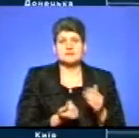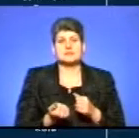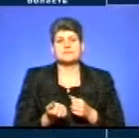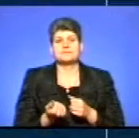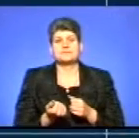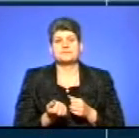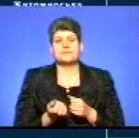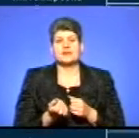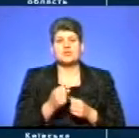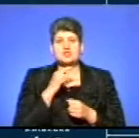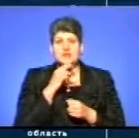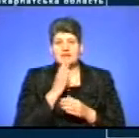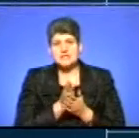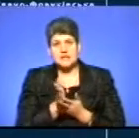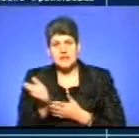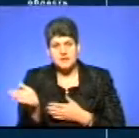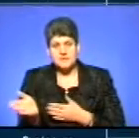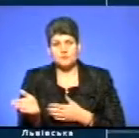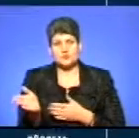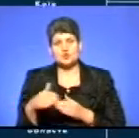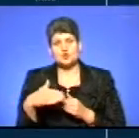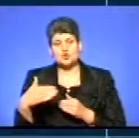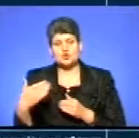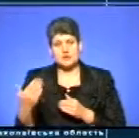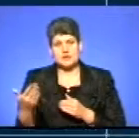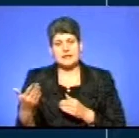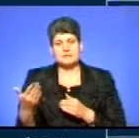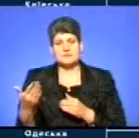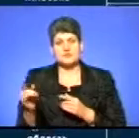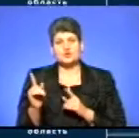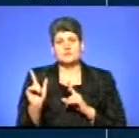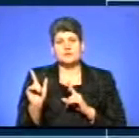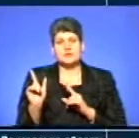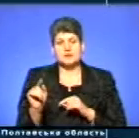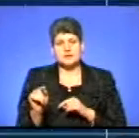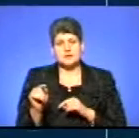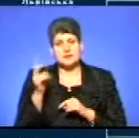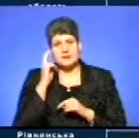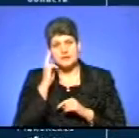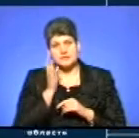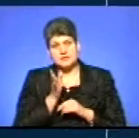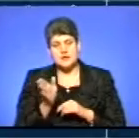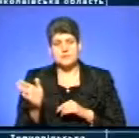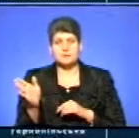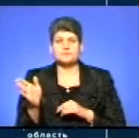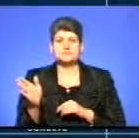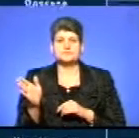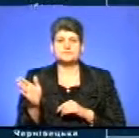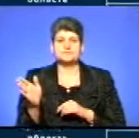потім Черновецький напрямок зі сторони, якщо їхати, Київського напрямку,